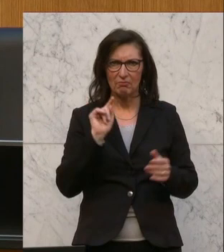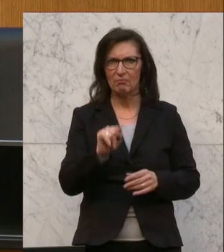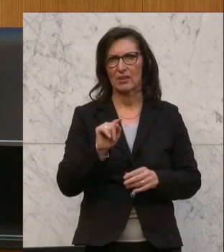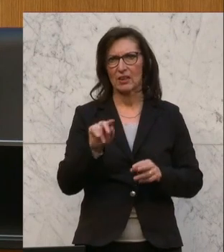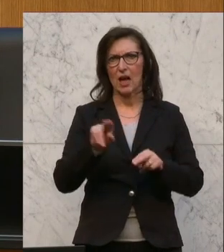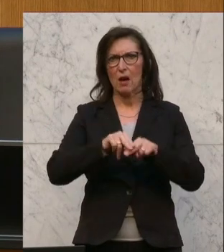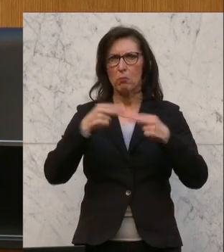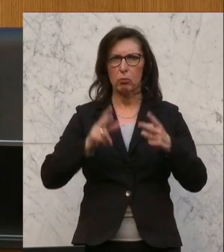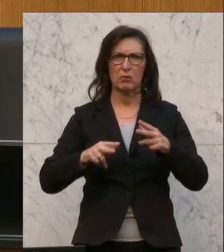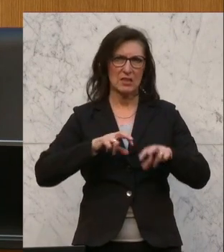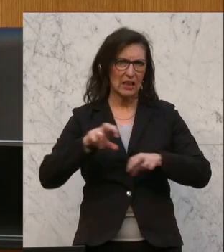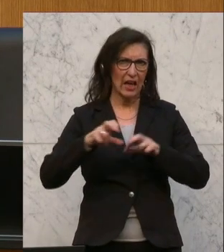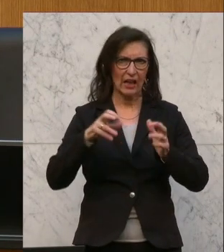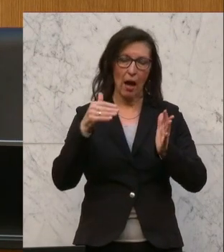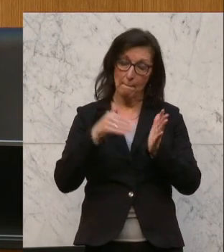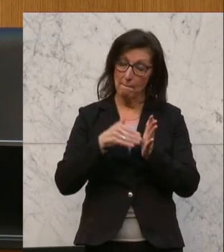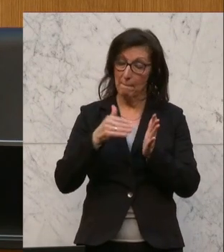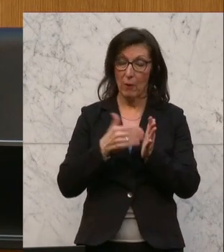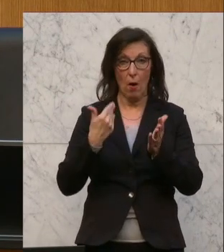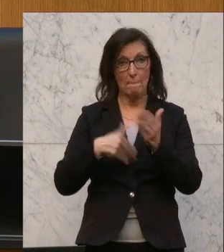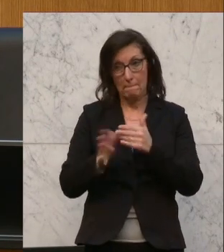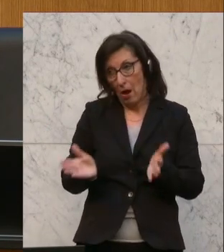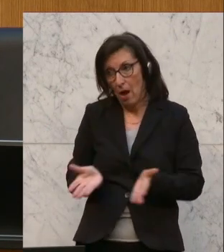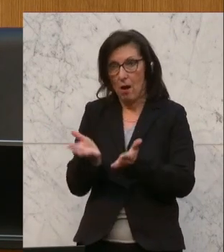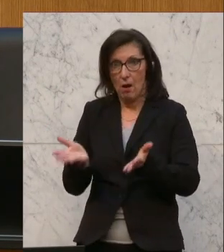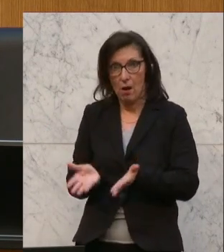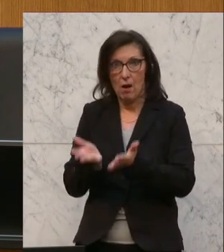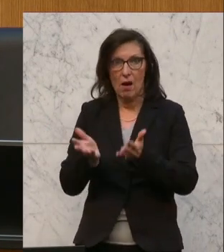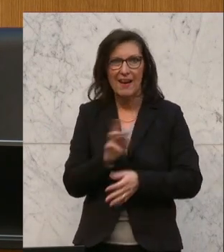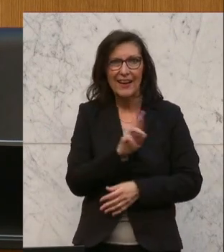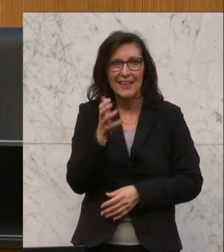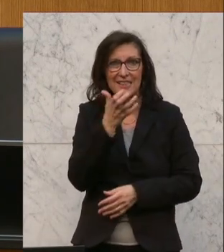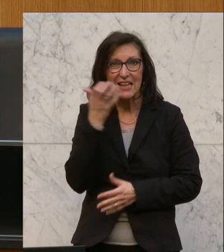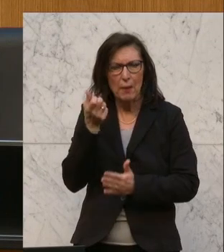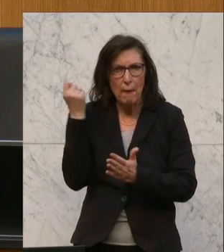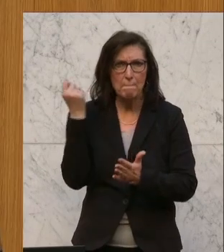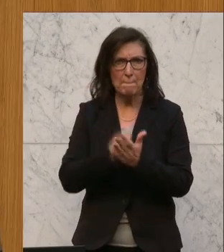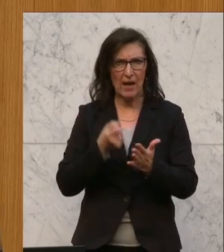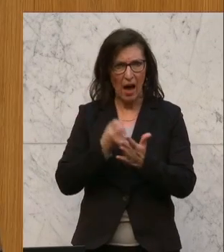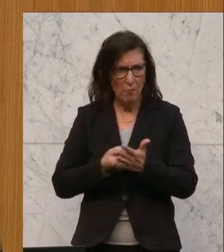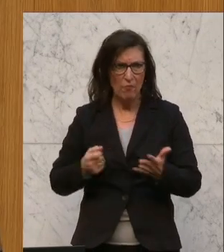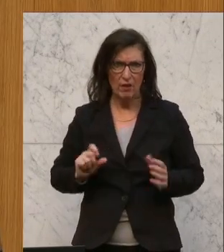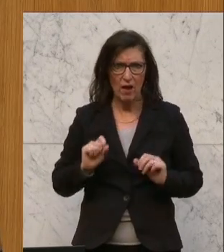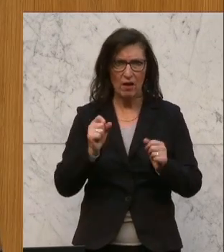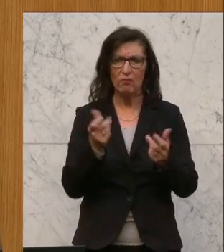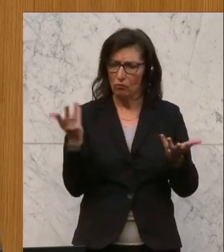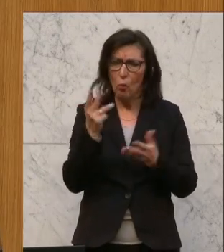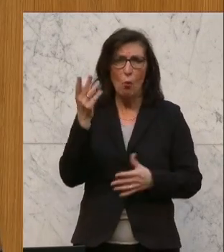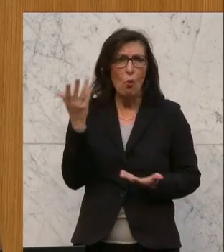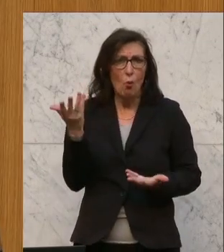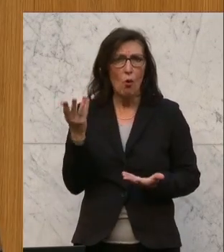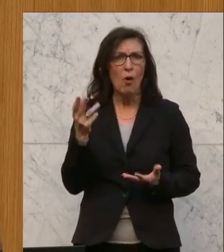Bundesregierung braucht, im Kampf gegen Rechtsextremismus aktiv zu werden. Wo ist der nationale Aktionsplan, den wir